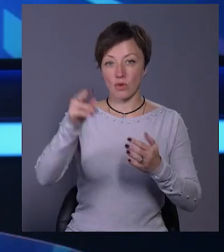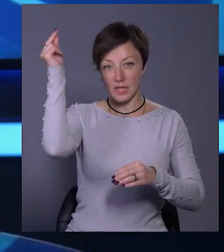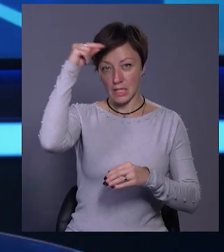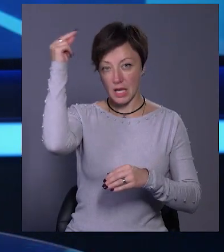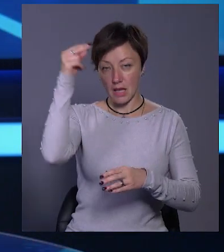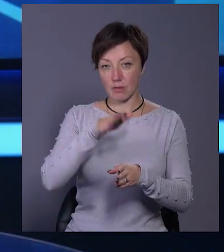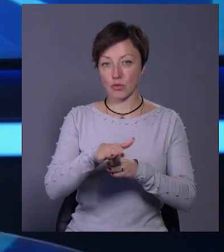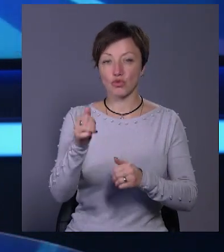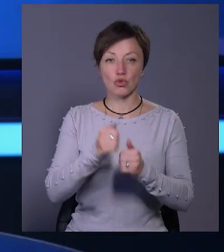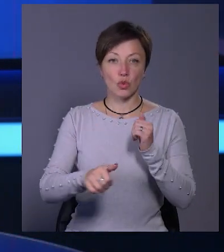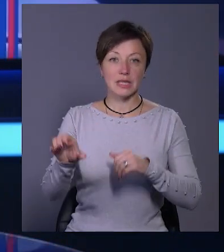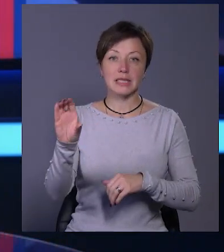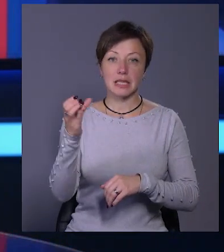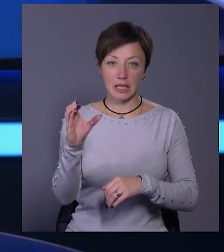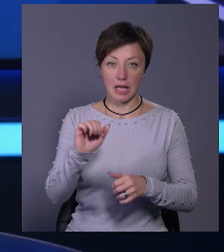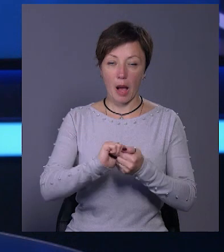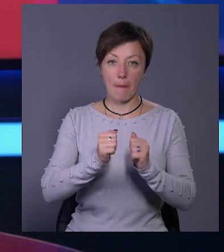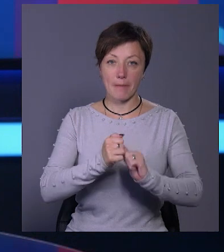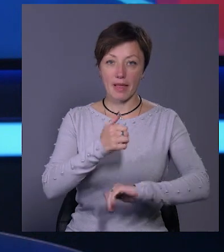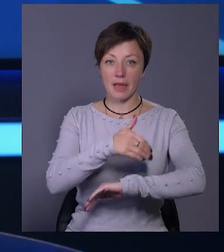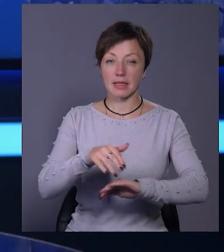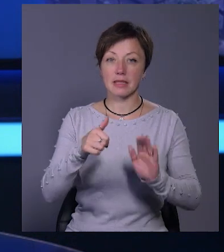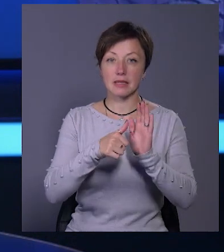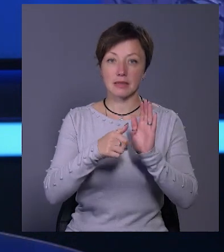відбуваються щосереди на Кам'янецькій, 76.